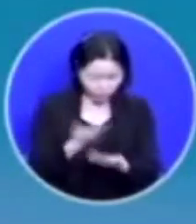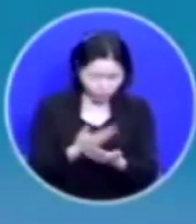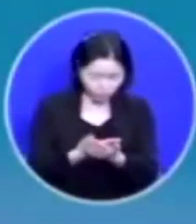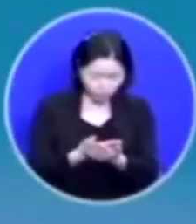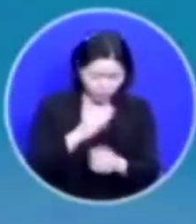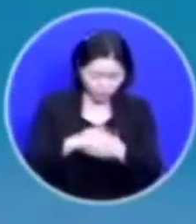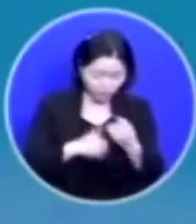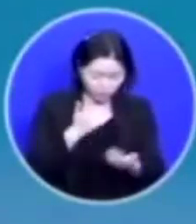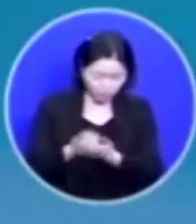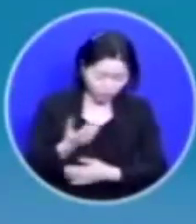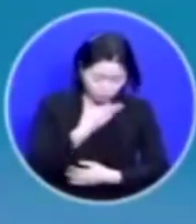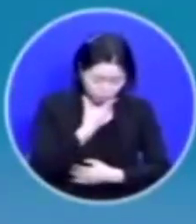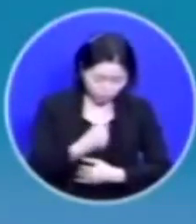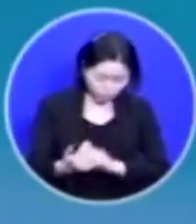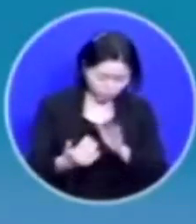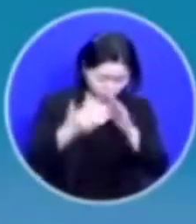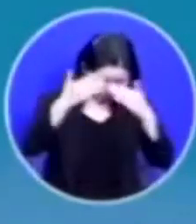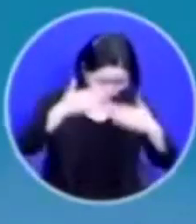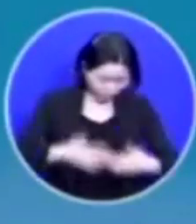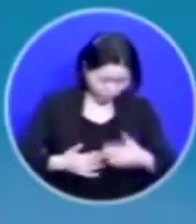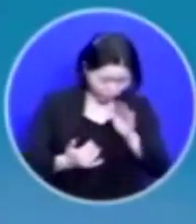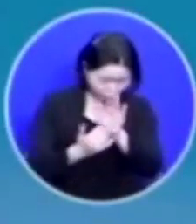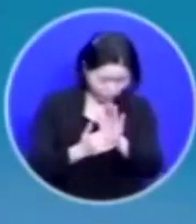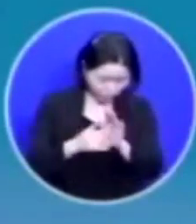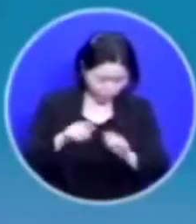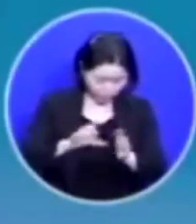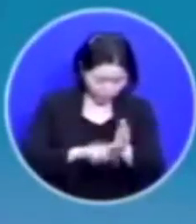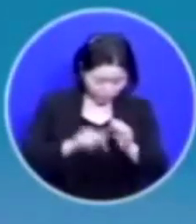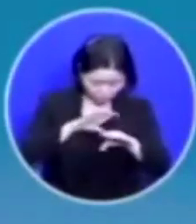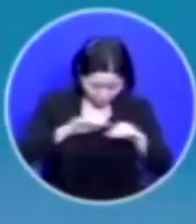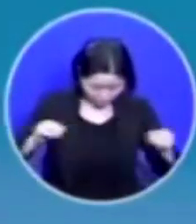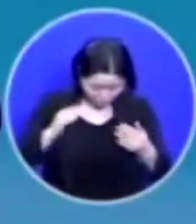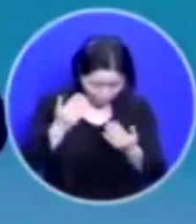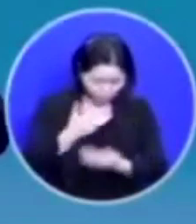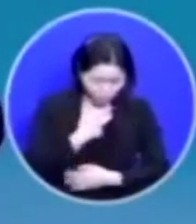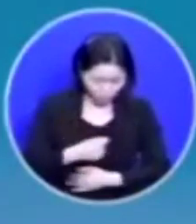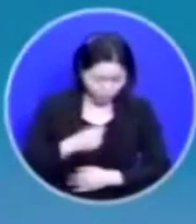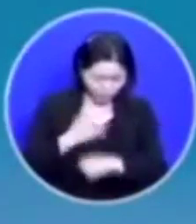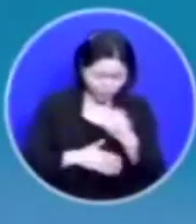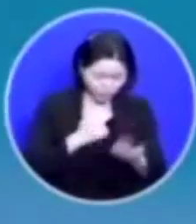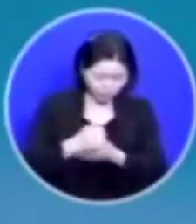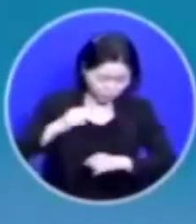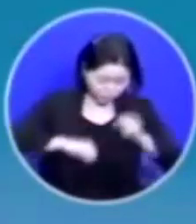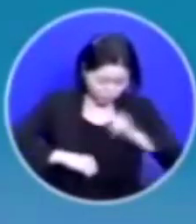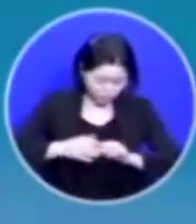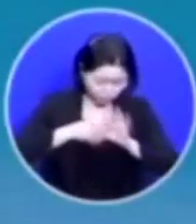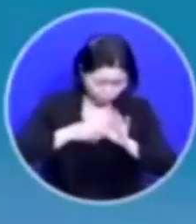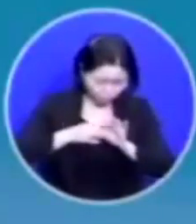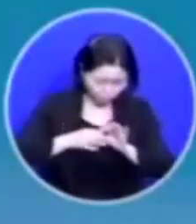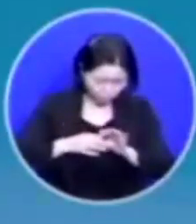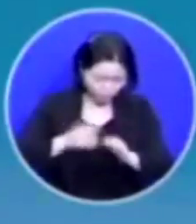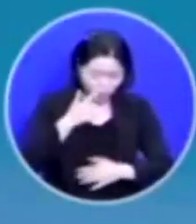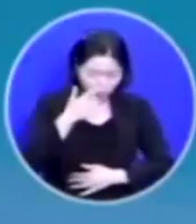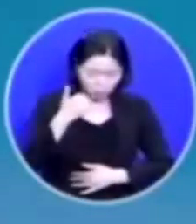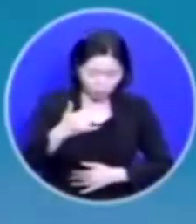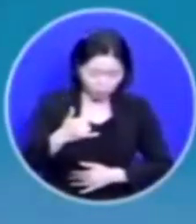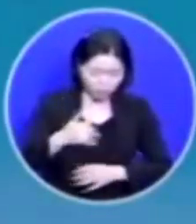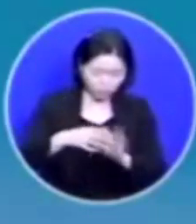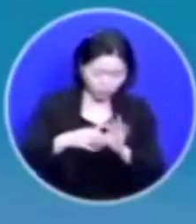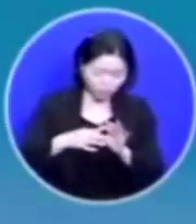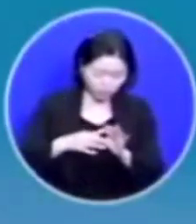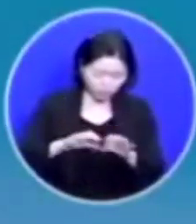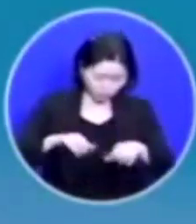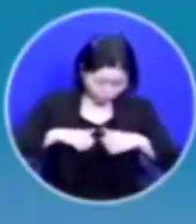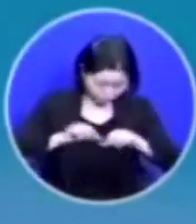축복의 장벽이 이 시간 해결되기 원합니다 하나님의 역사하시는 통로에 부모님과의 관계로 인한